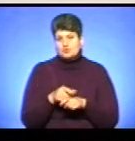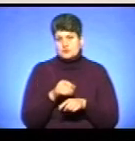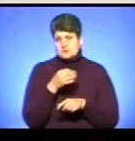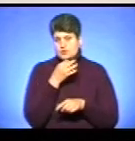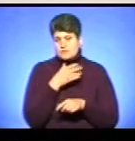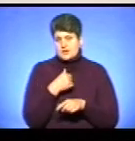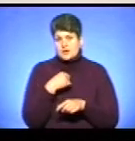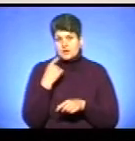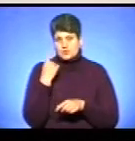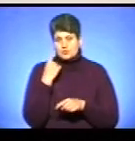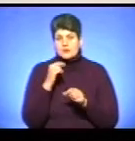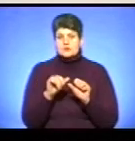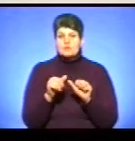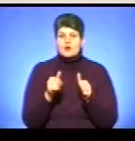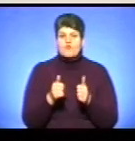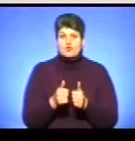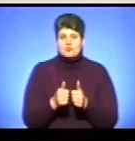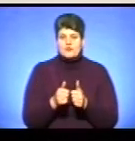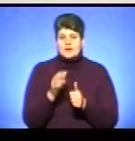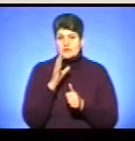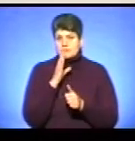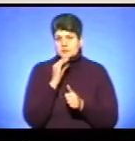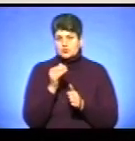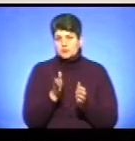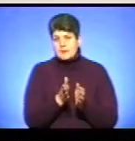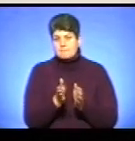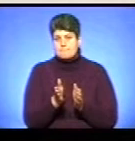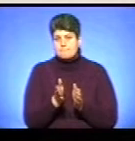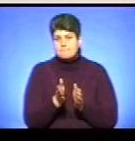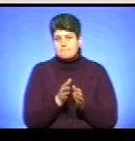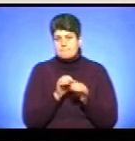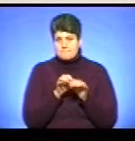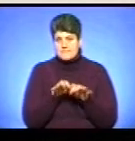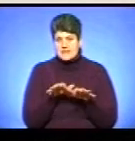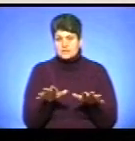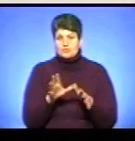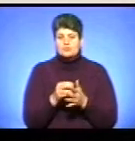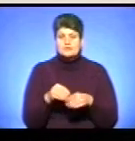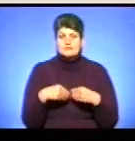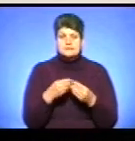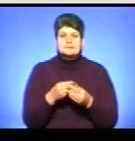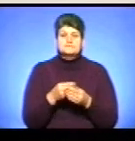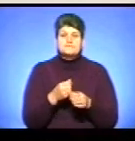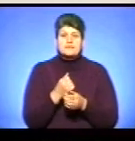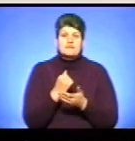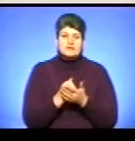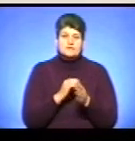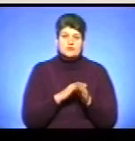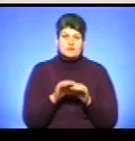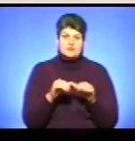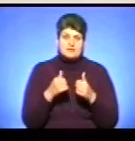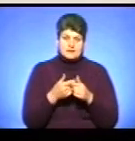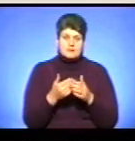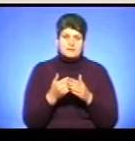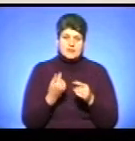І я думаю, що при формуванні маршрутної мережі, яку будемо носити на затвердження виконавчого комітету, але перед тим це будуть